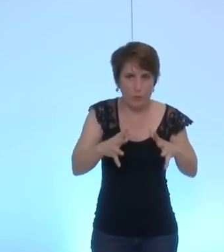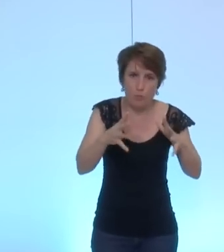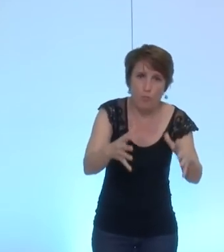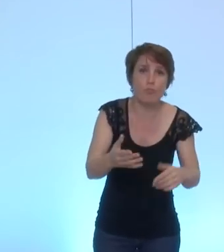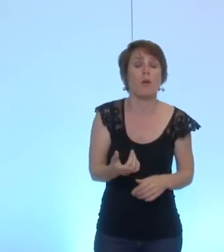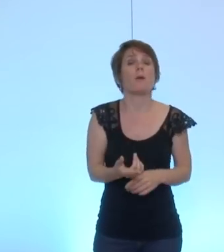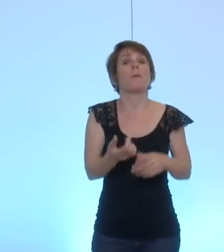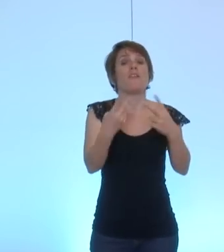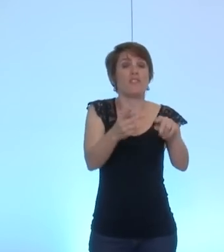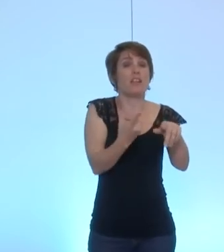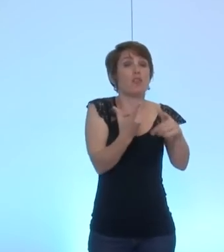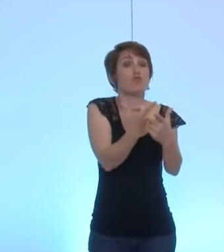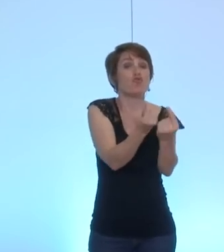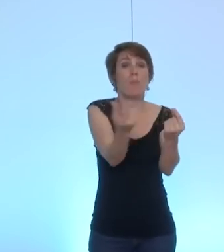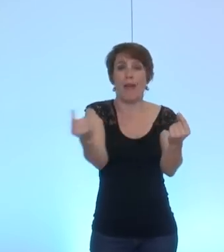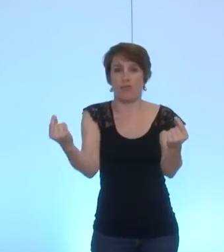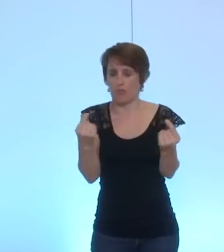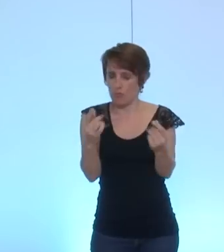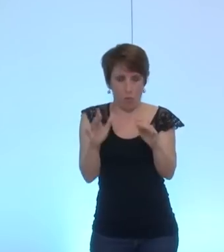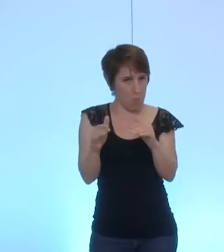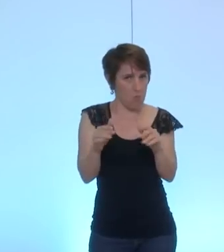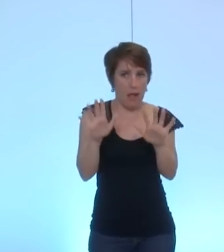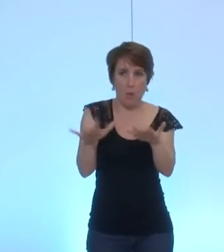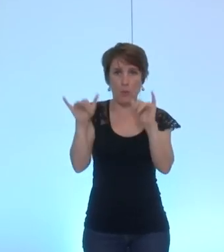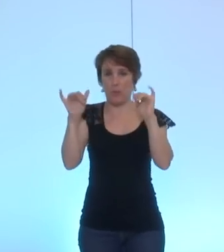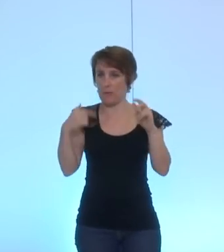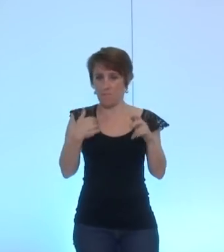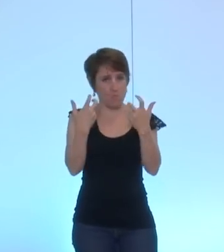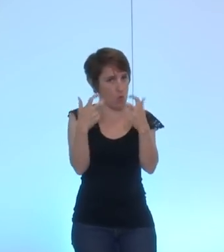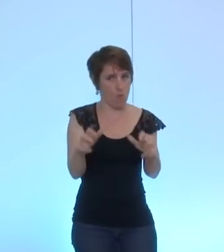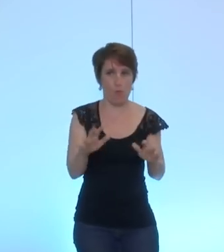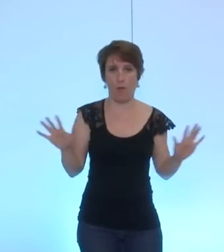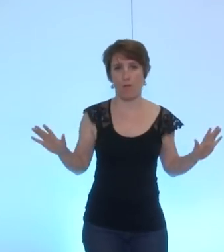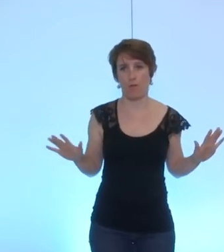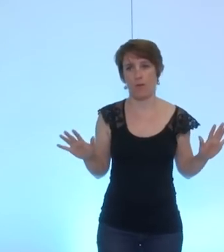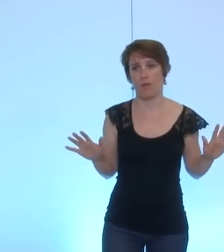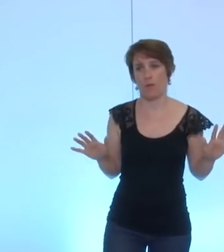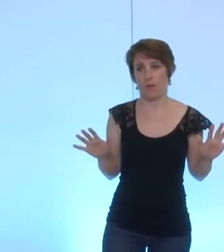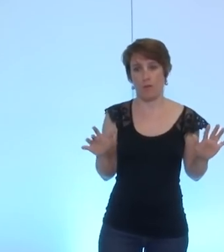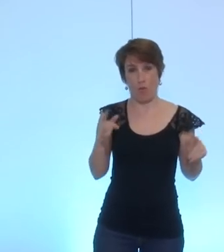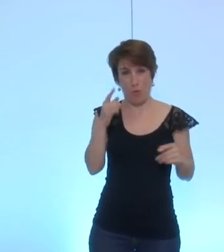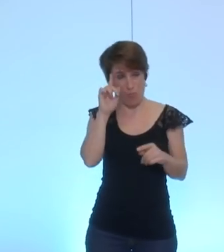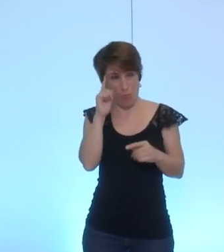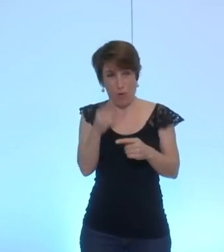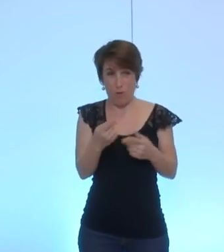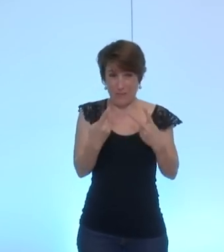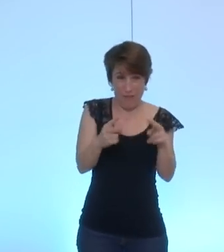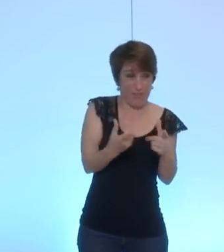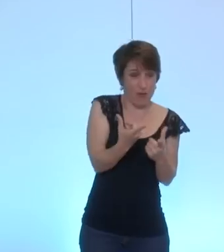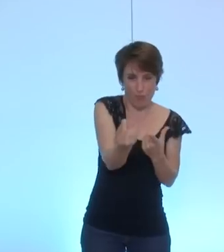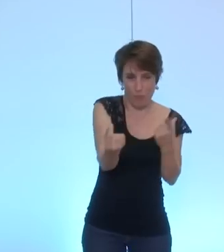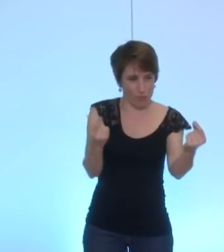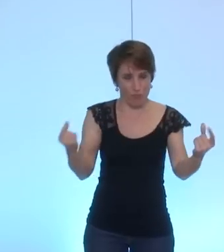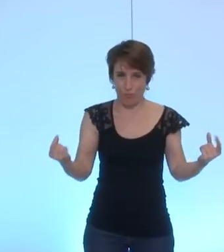nous le disons très clairement pour ceux qui nous concernent et des coopérations décentralisées qui sont un apport à la paix et au dialogue